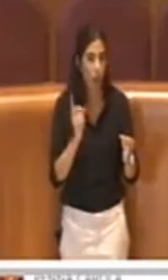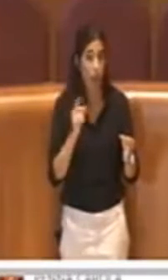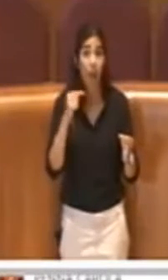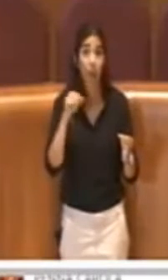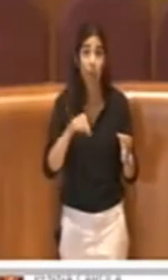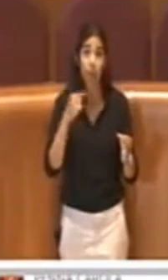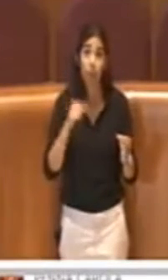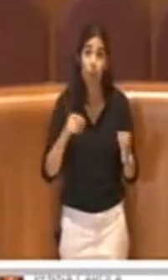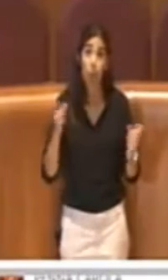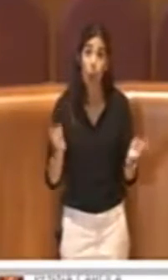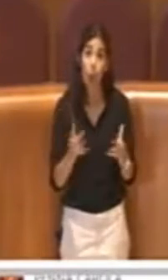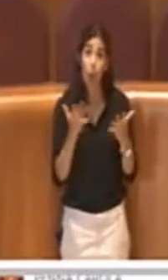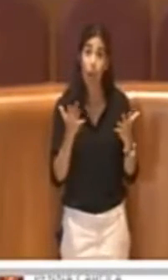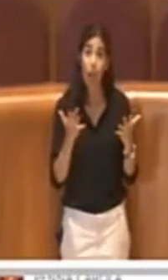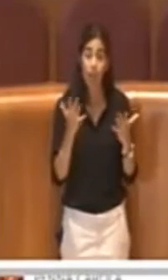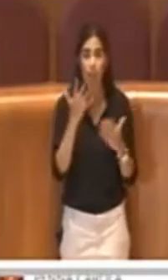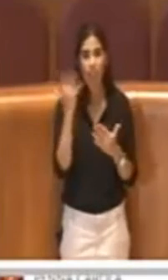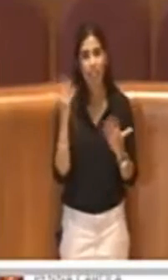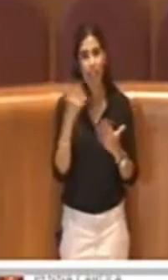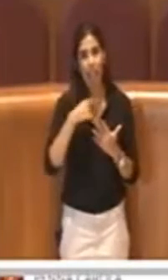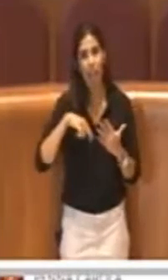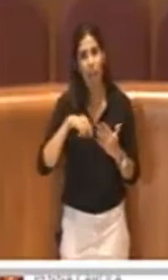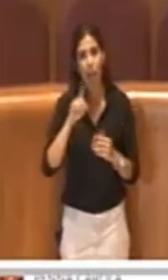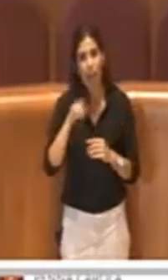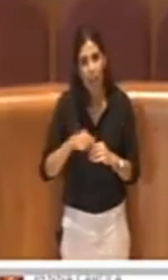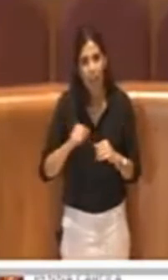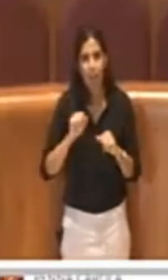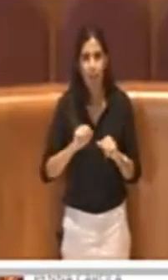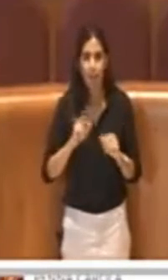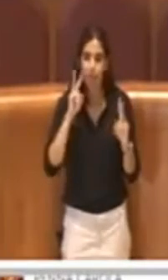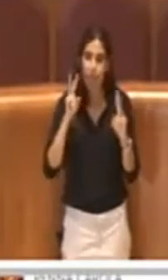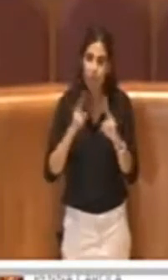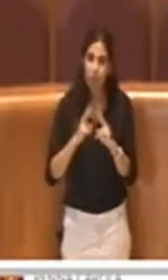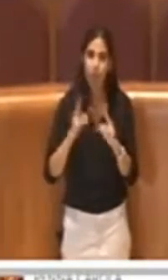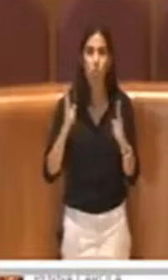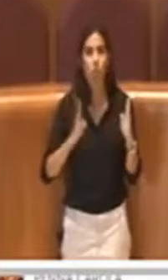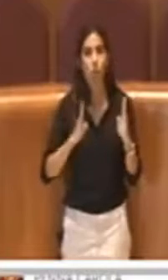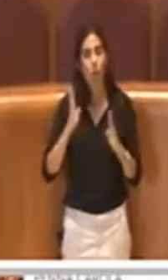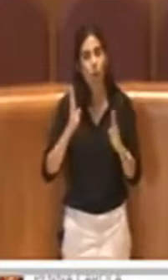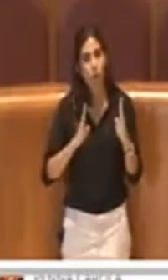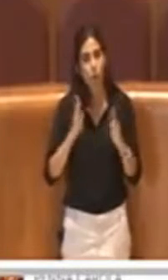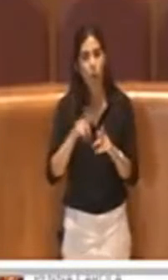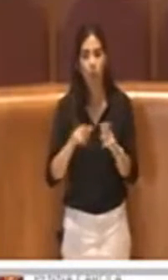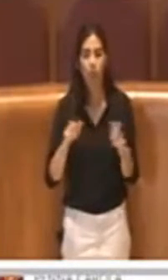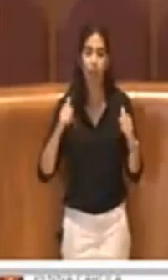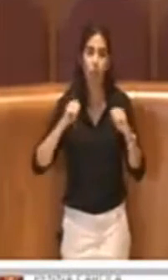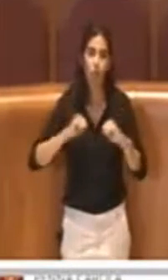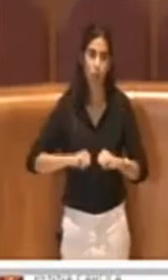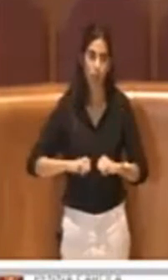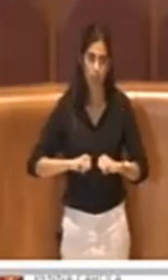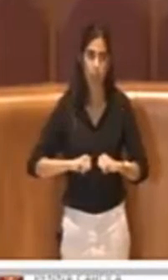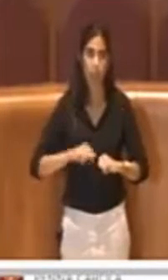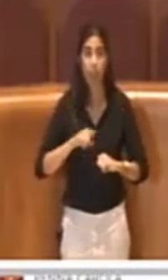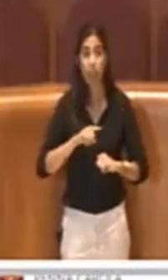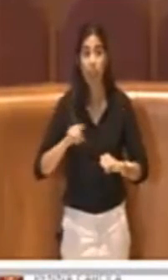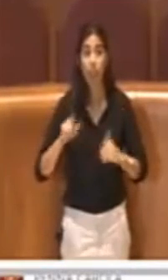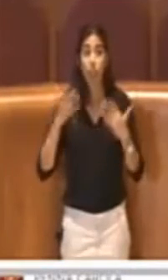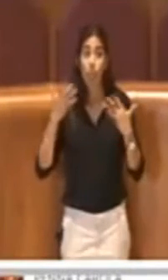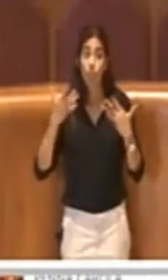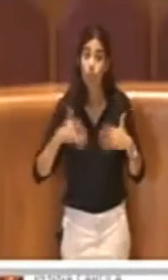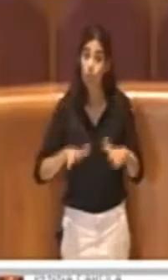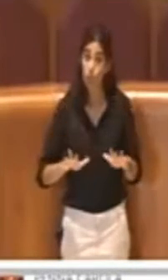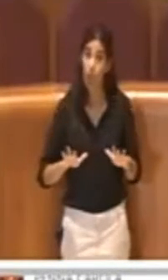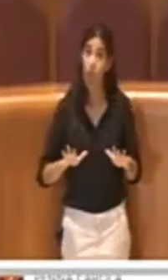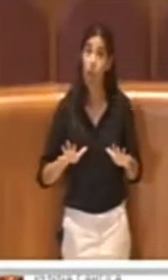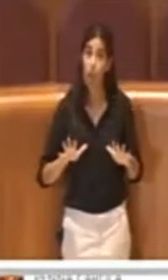'occasione ovviamente anche di incontrare, di confrontarci con i cittadini che avevano già attivato una